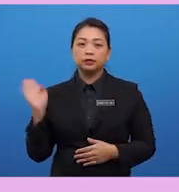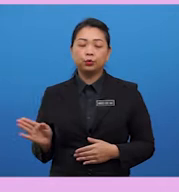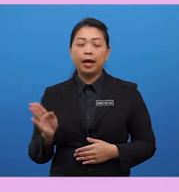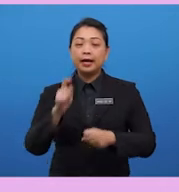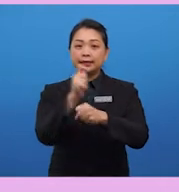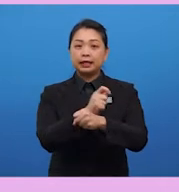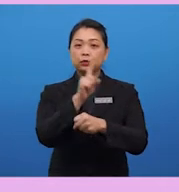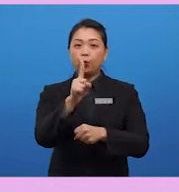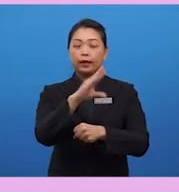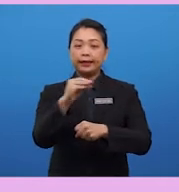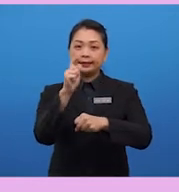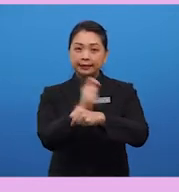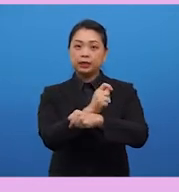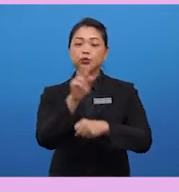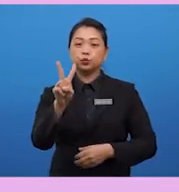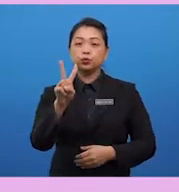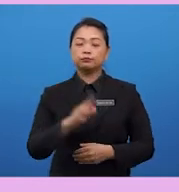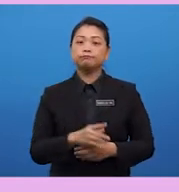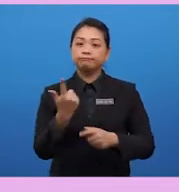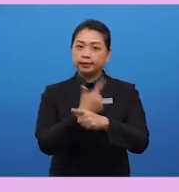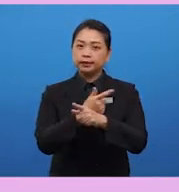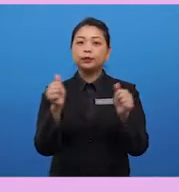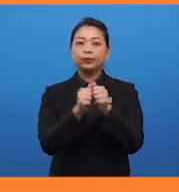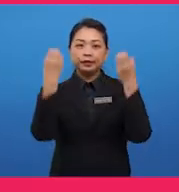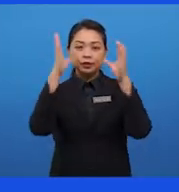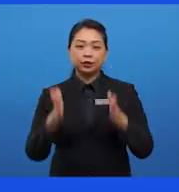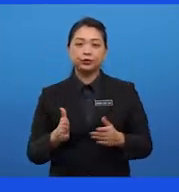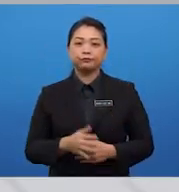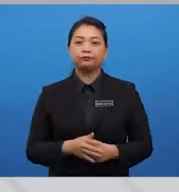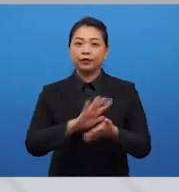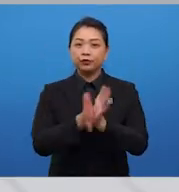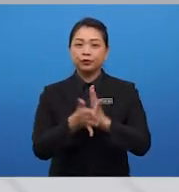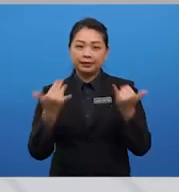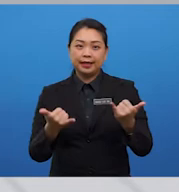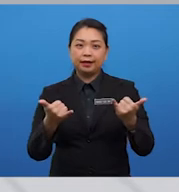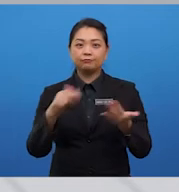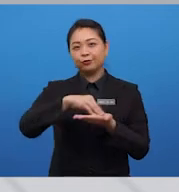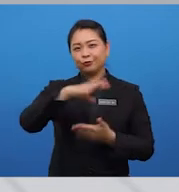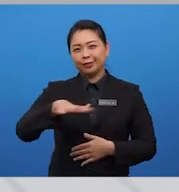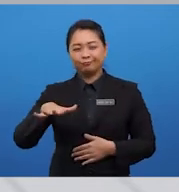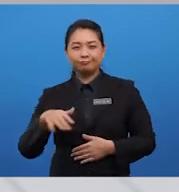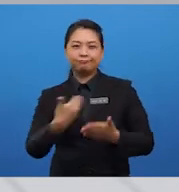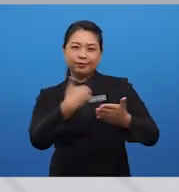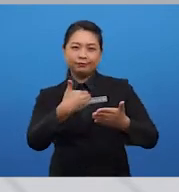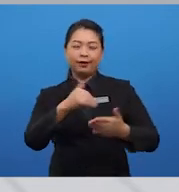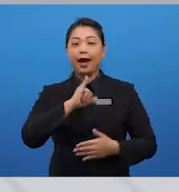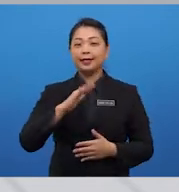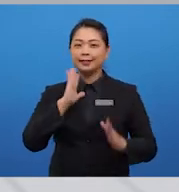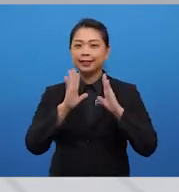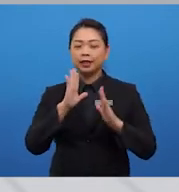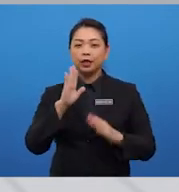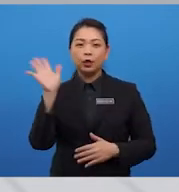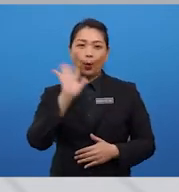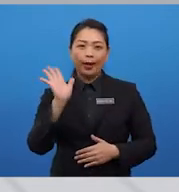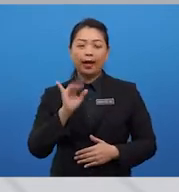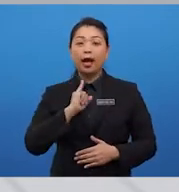2. These are practice that you can do with your teachers. So, now, students, before I say goodbye,